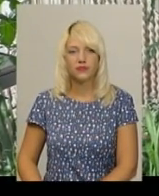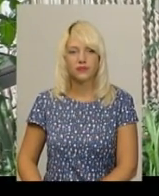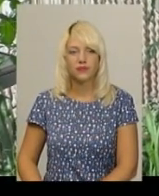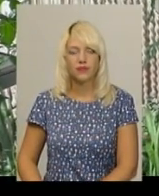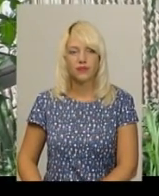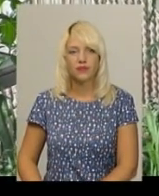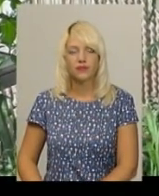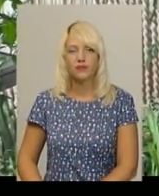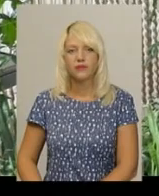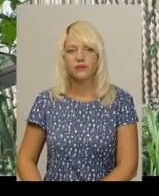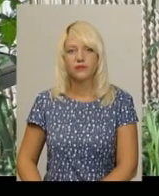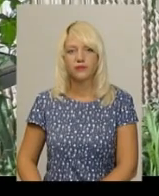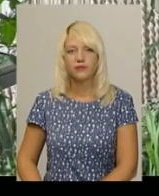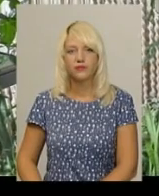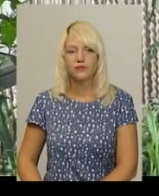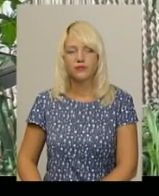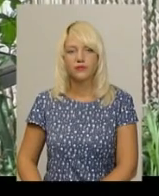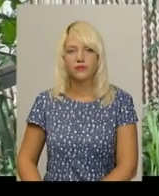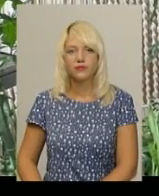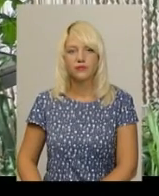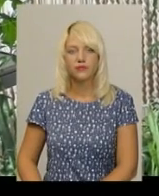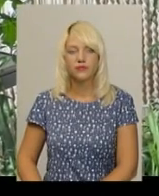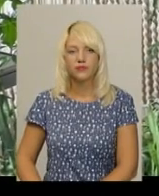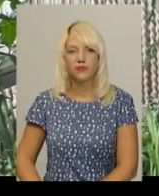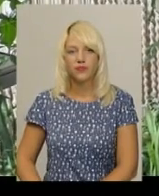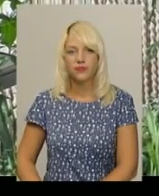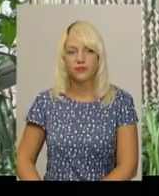Світлана Поробок, Юрій Чорний, новини «Поділяцентр».